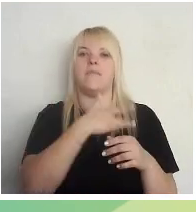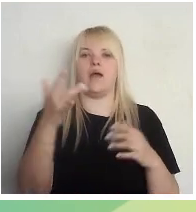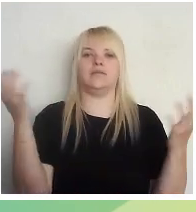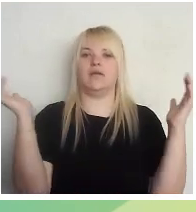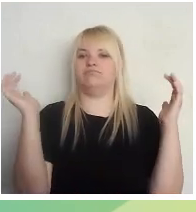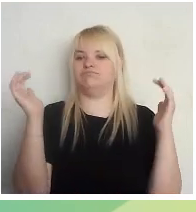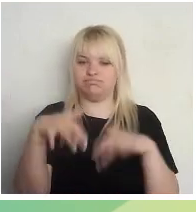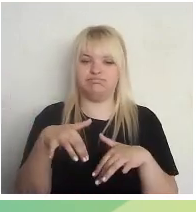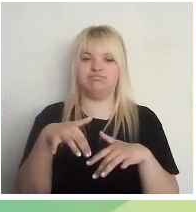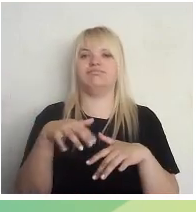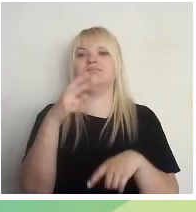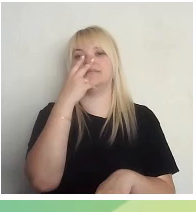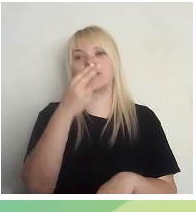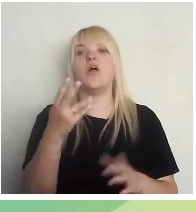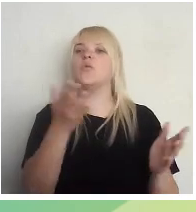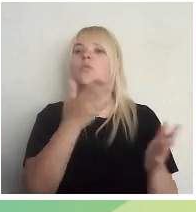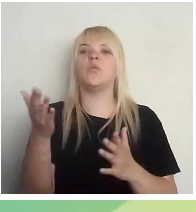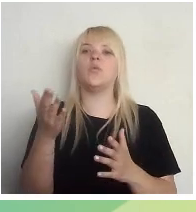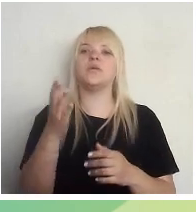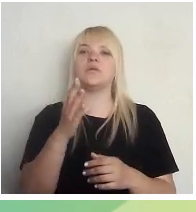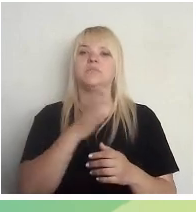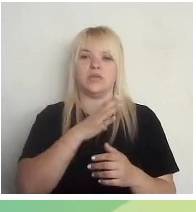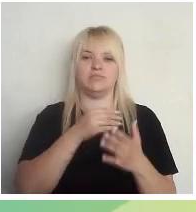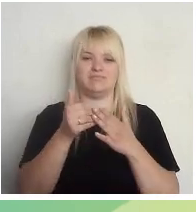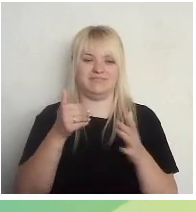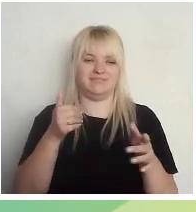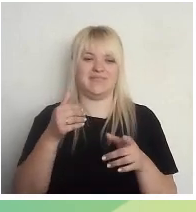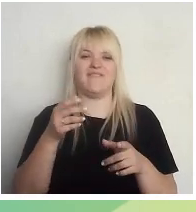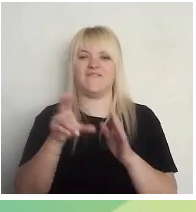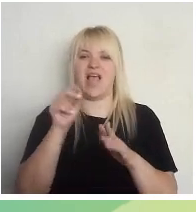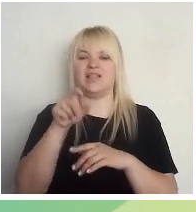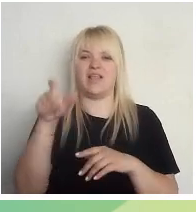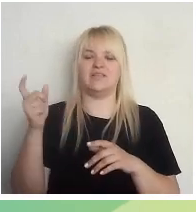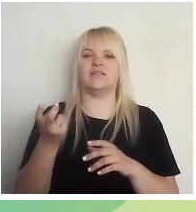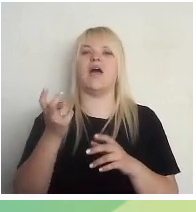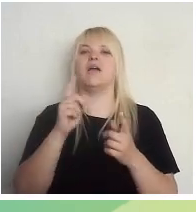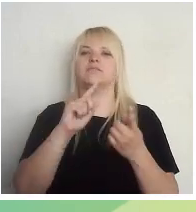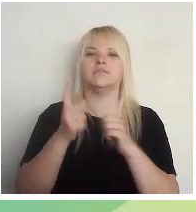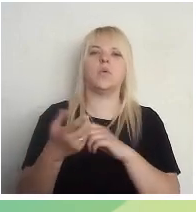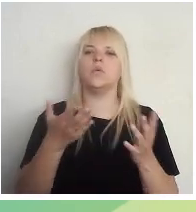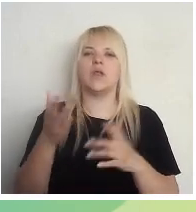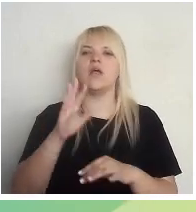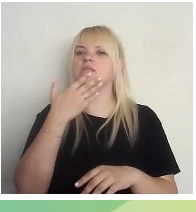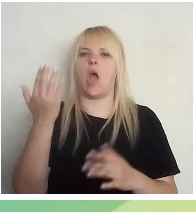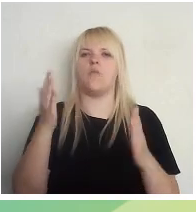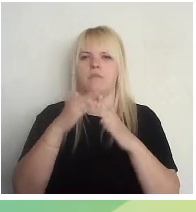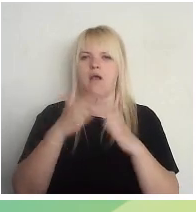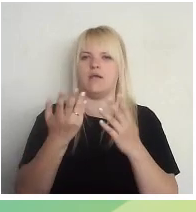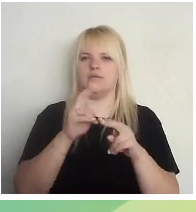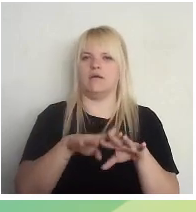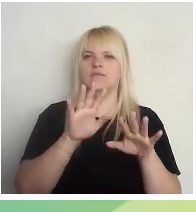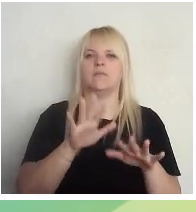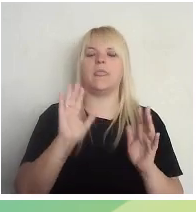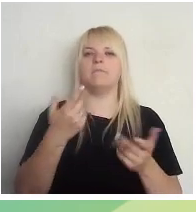kad es skatos, uz kurien ir aizgājuši bijušie KPVLV vēlētāji, nav tā, ka viņi ir palikuši mājās. Tās balsts tomēr sadalījušās par